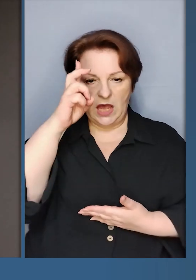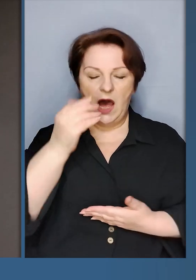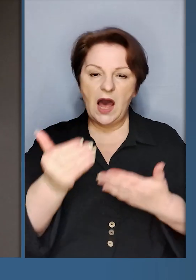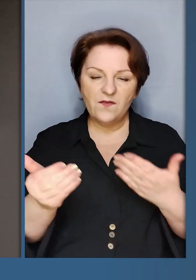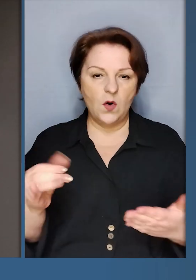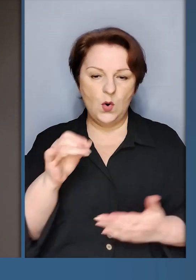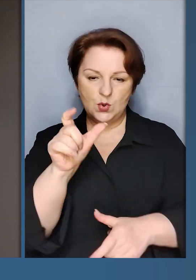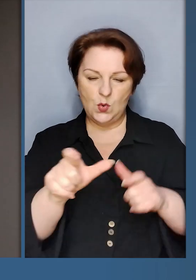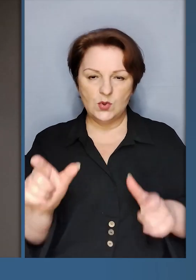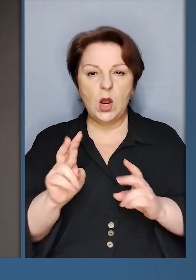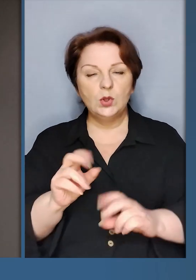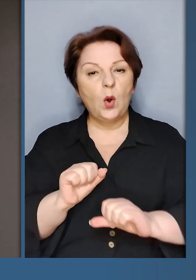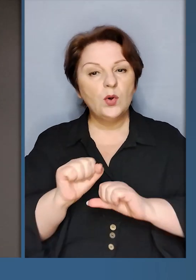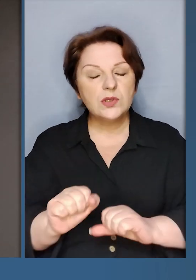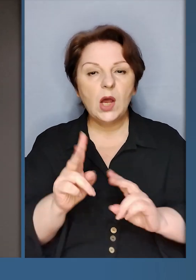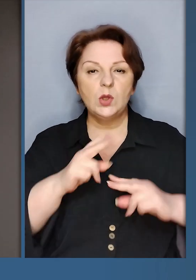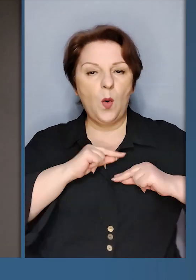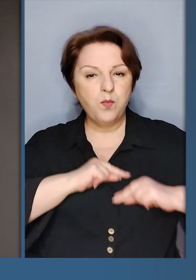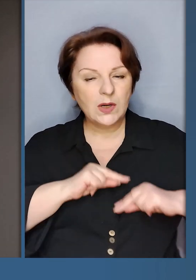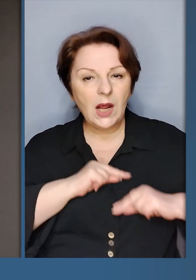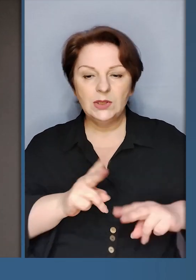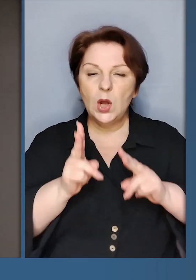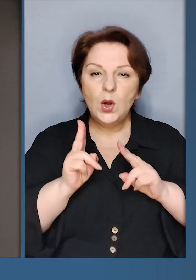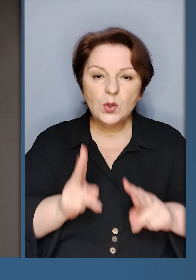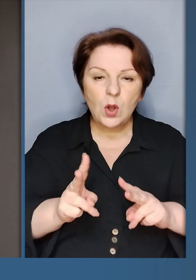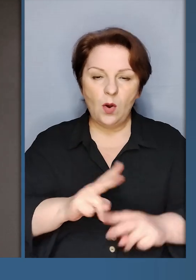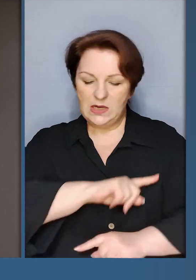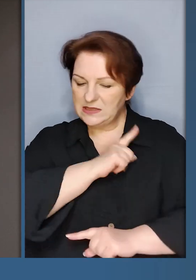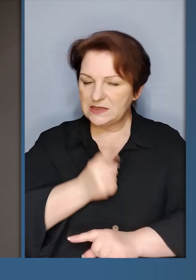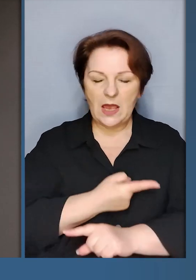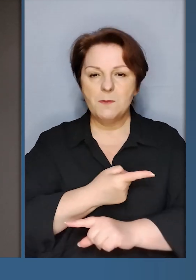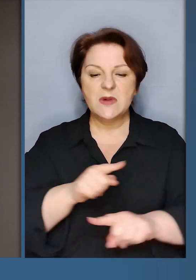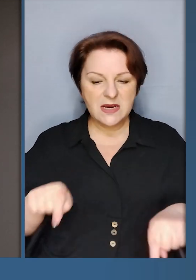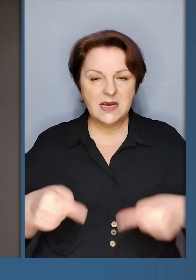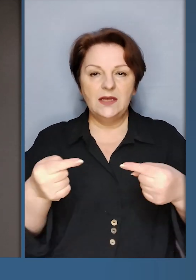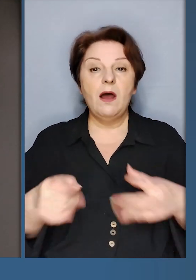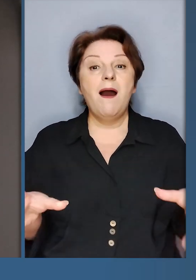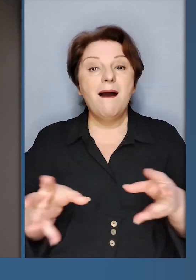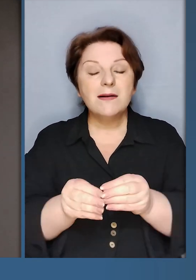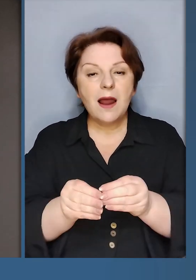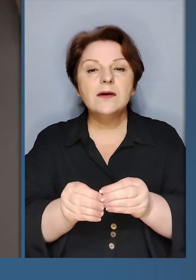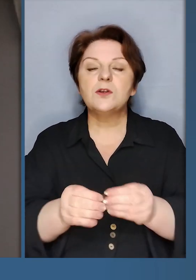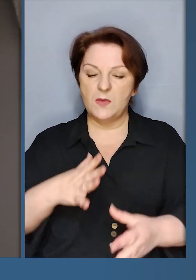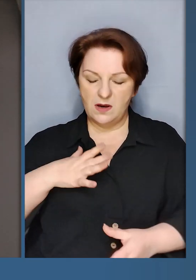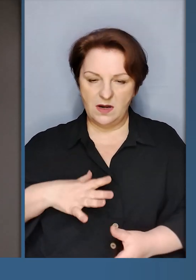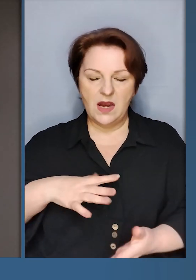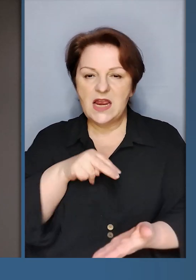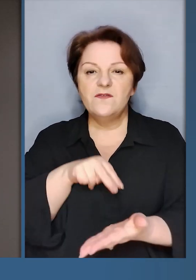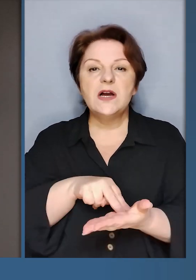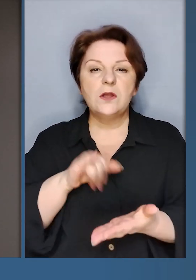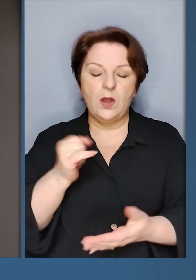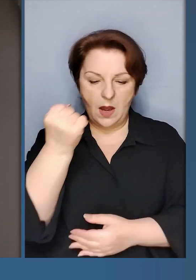про нашу державу і людей. Хто захищає, хто працює, хто змічнює. Разом